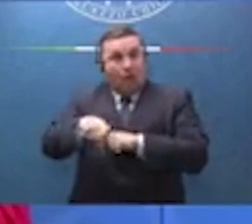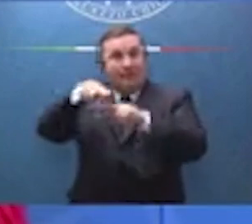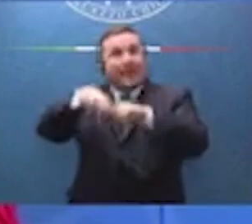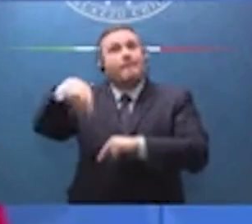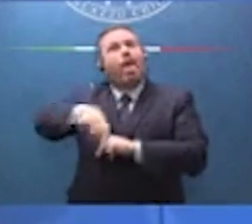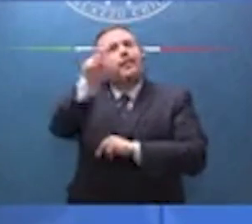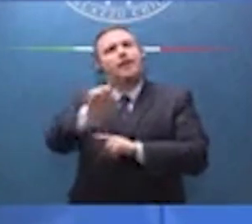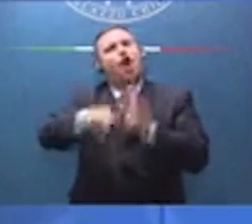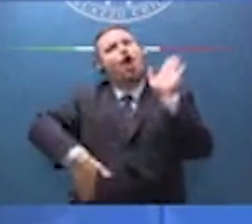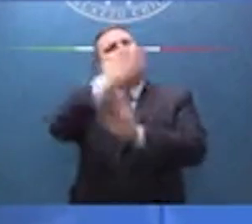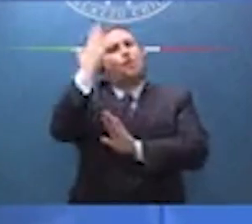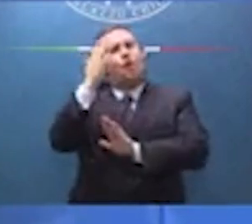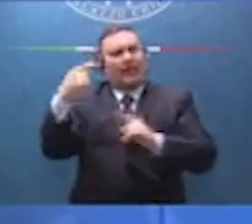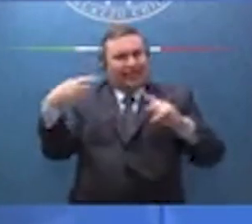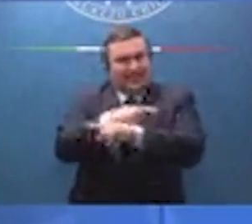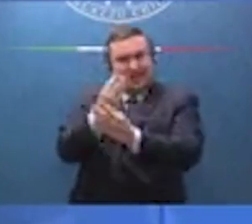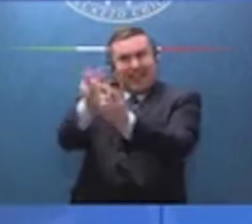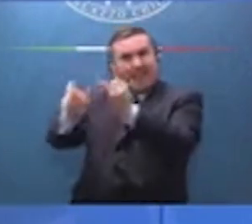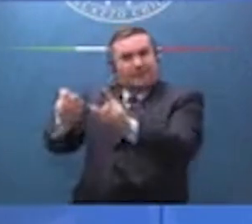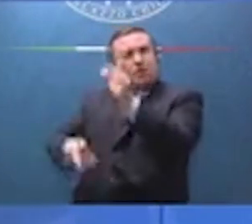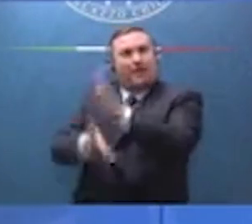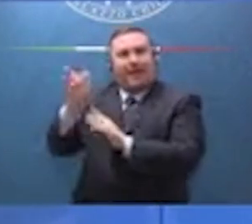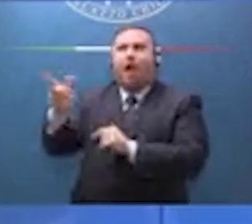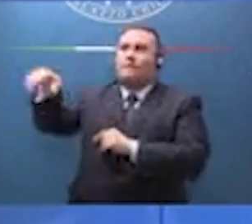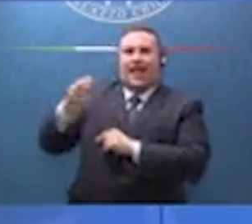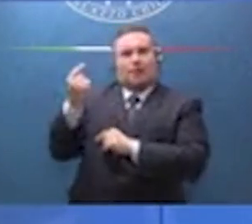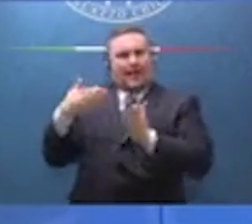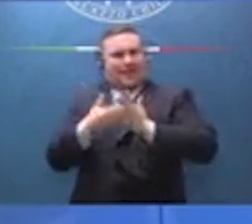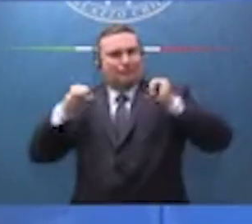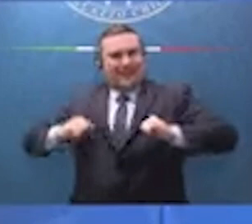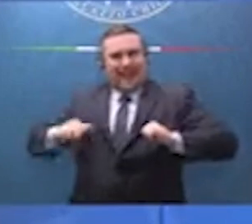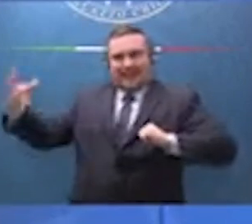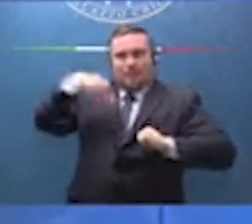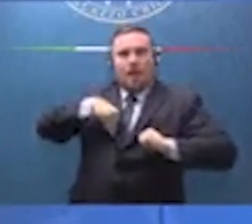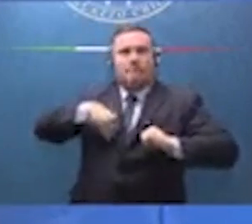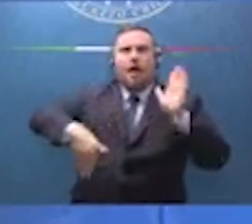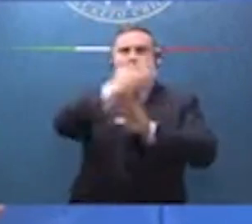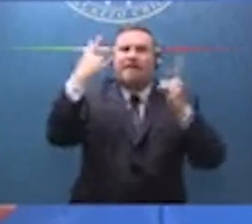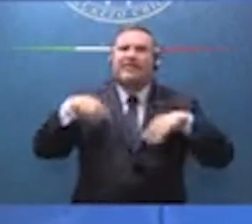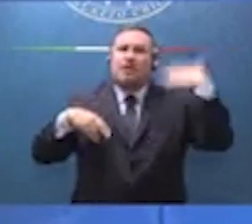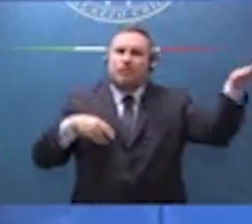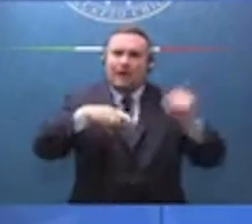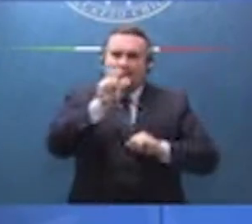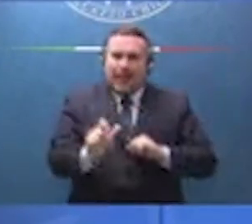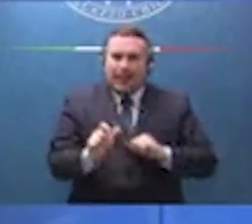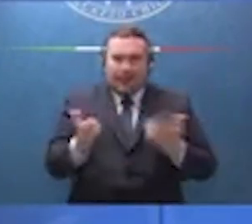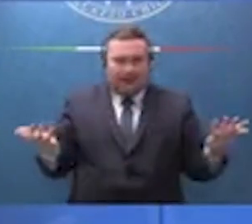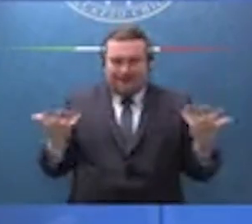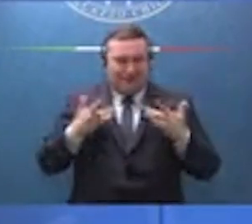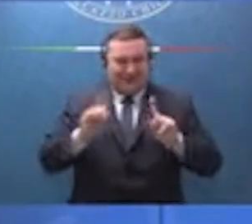che sono tantissimi i casi di persone che percepiscono il reddito di cittadinanza in Italia ma hanno stato in Italia. Quindi credo che anche questo